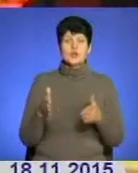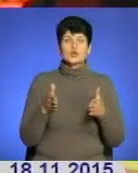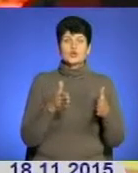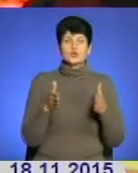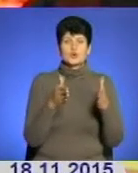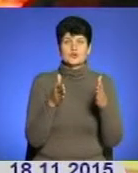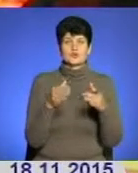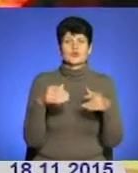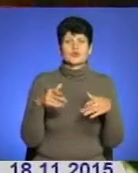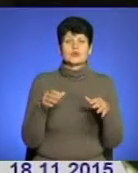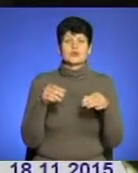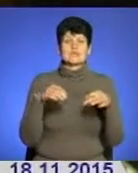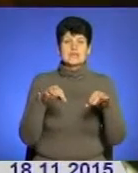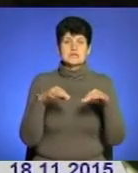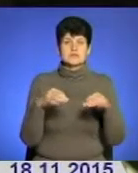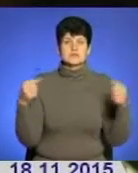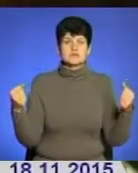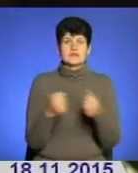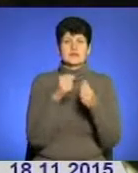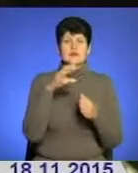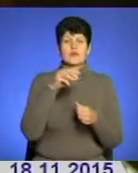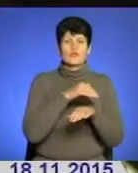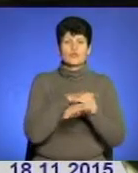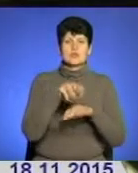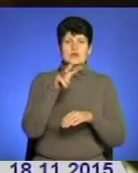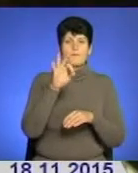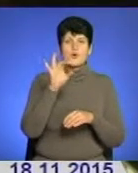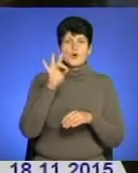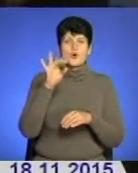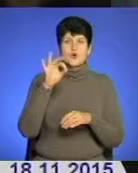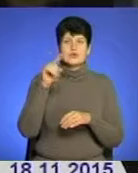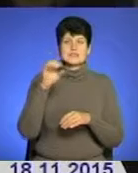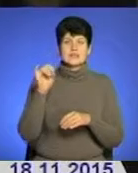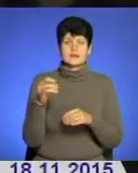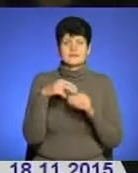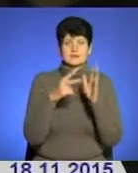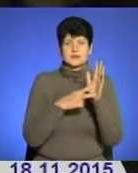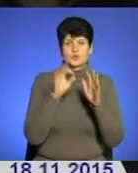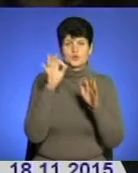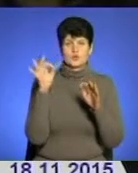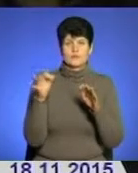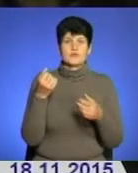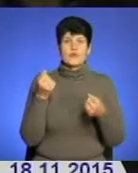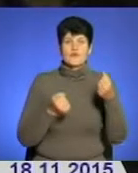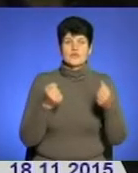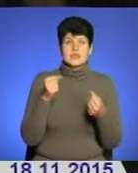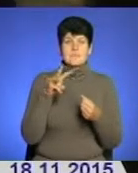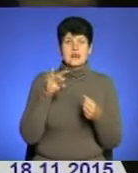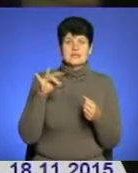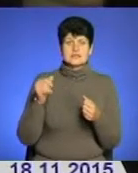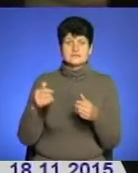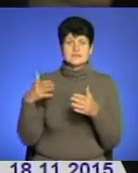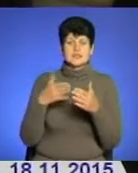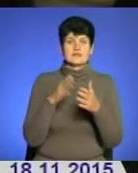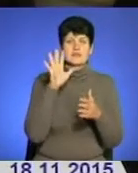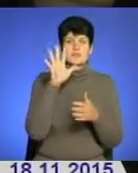-транспортна пригода трапилася на вулиці Морозенка близько 17.00. Водій Мерседесу на пішоходному переході вчинив наїзд на п'ятилітню